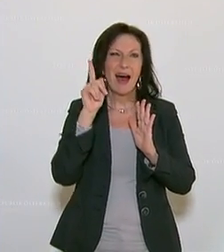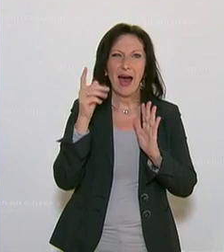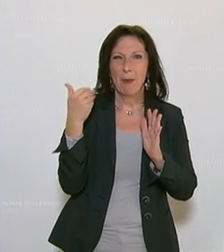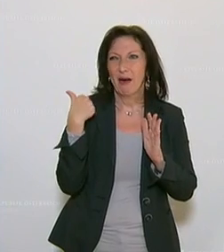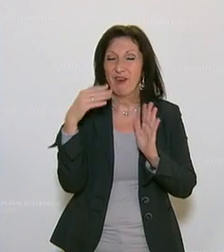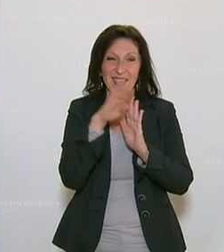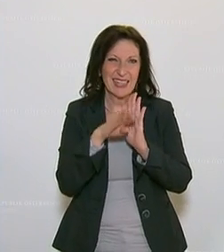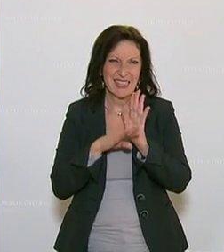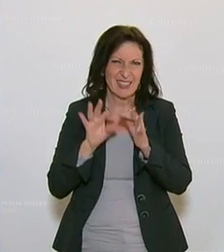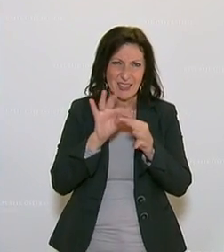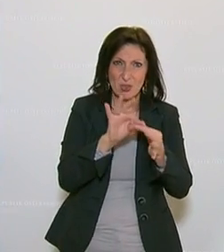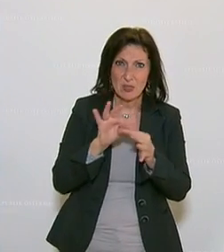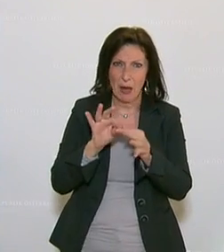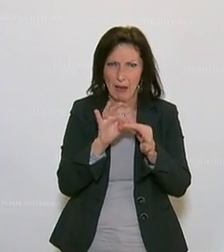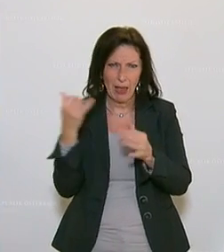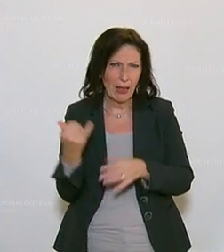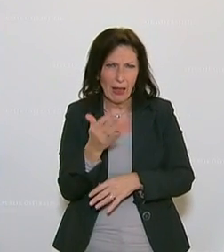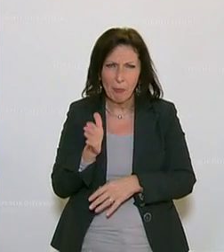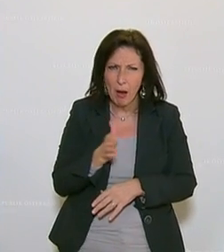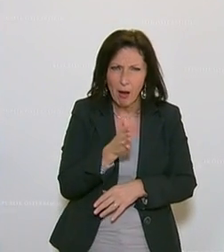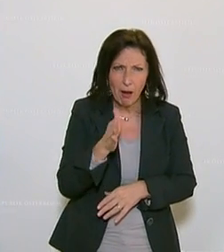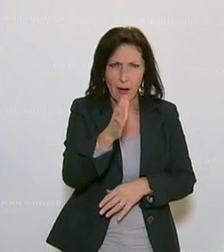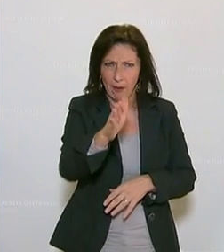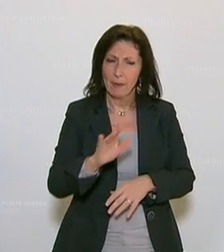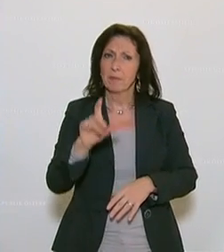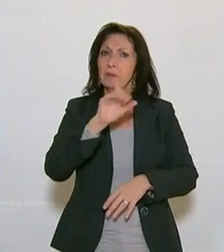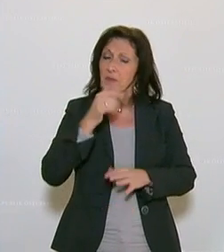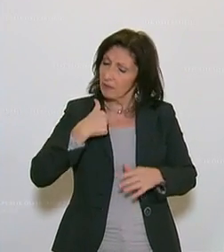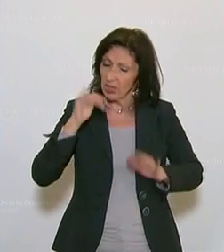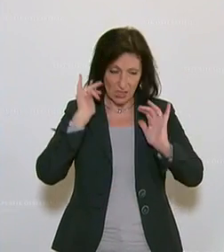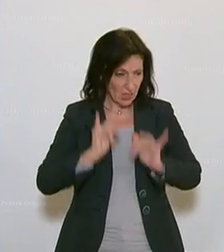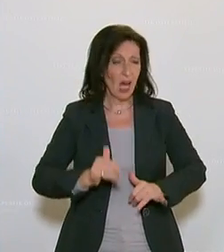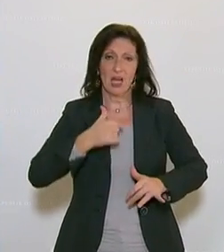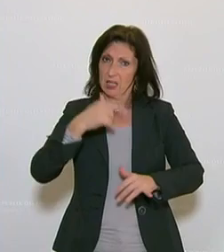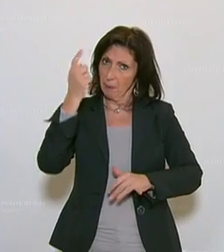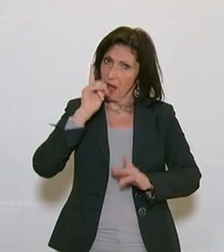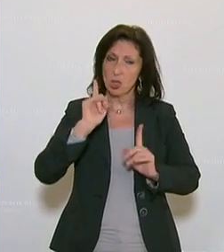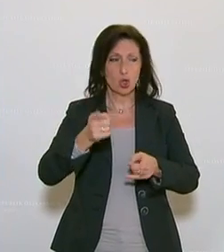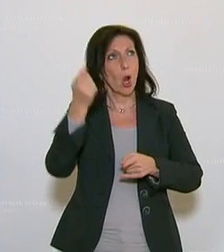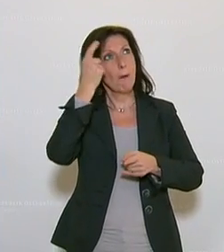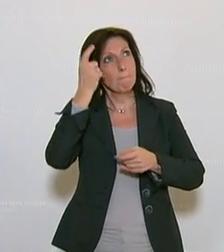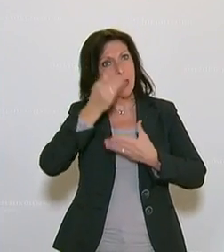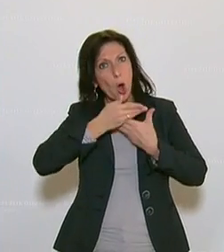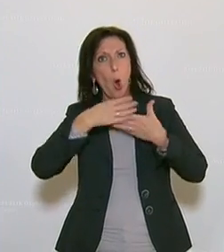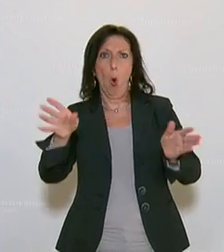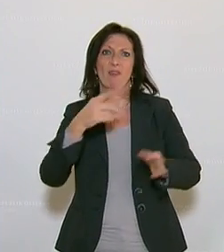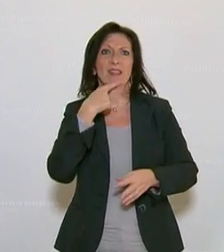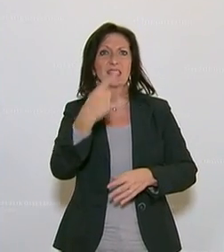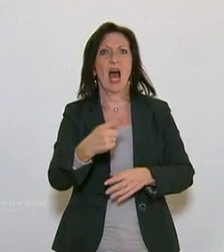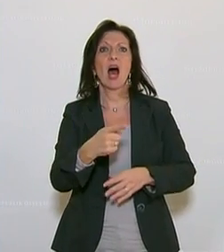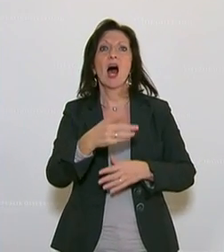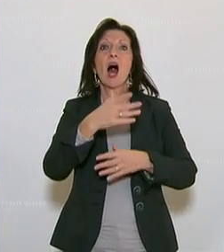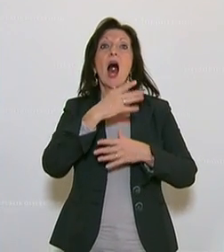Gratwanderung. Ich stehe hundertprozentig ein für freie Meinungsäußerung, aber eine freie Meinungsäußerung